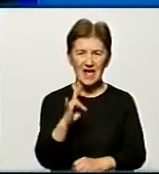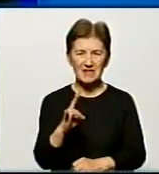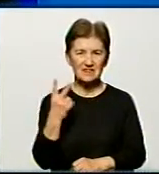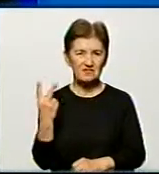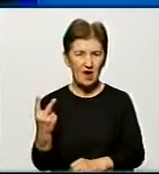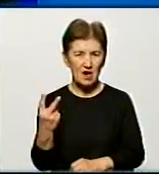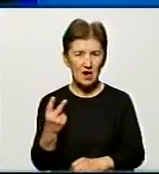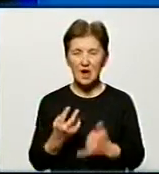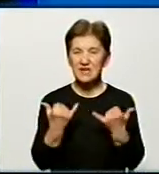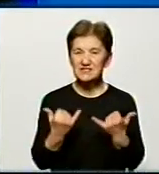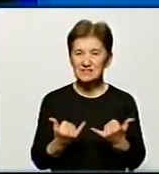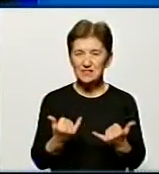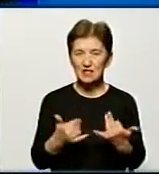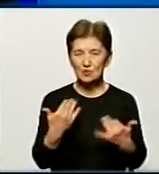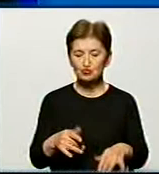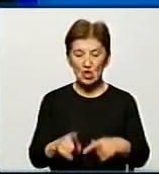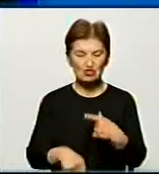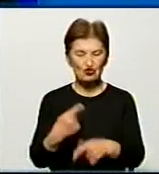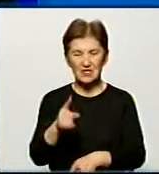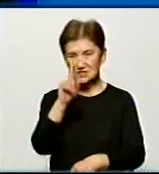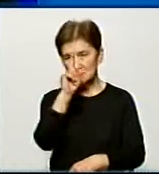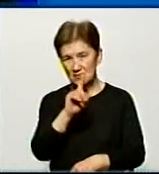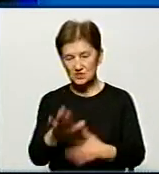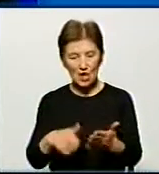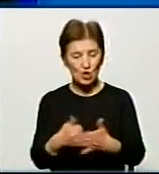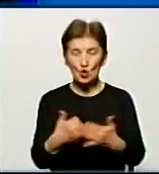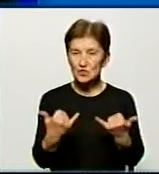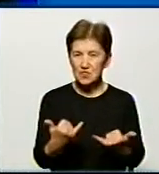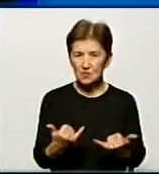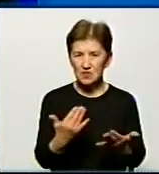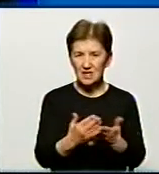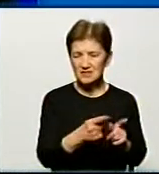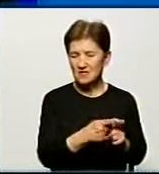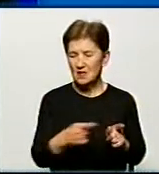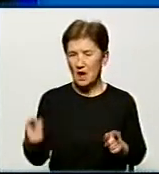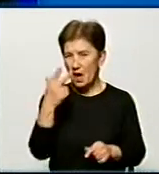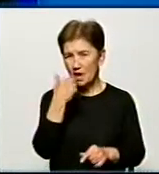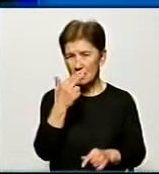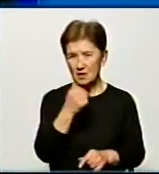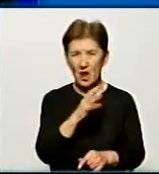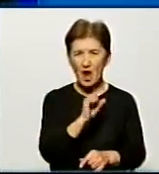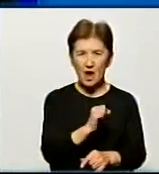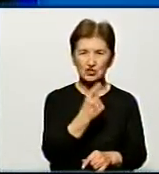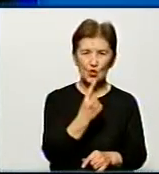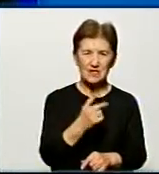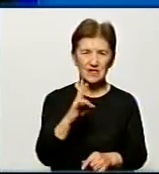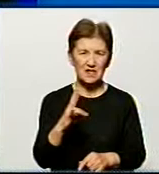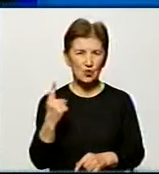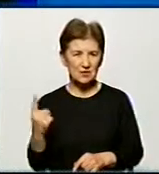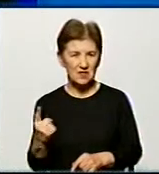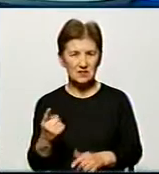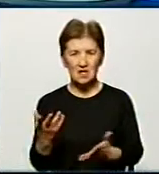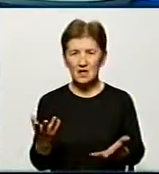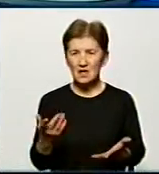зараз вже десь через місяць, і на сьогодні циркулює вірус грипу H1N1. Вірусу грипу ми